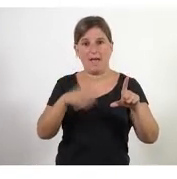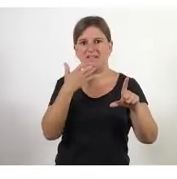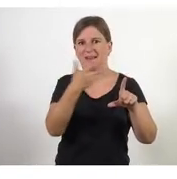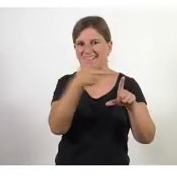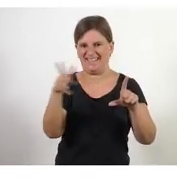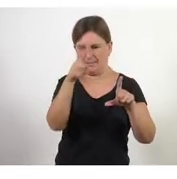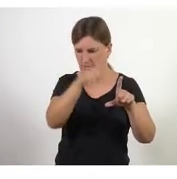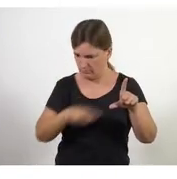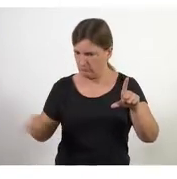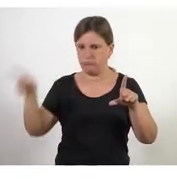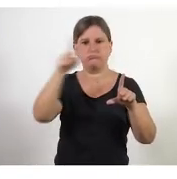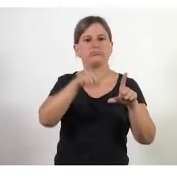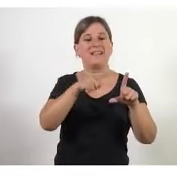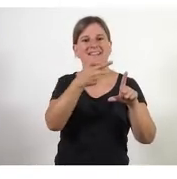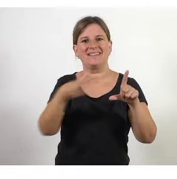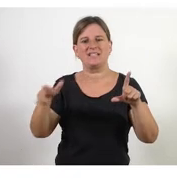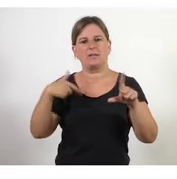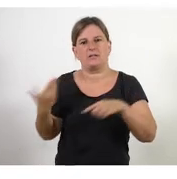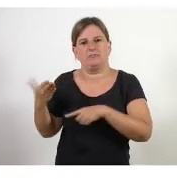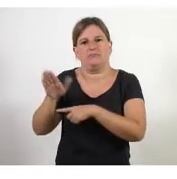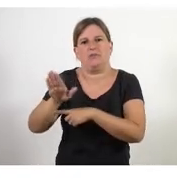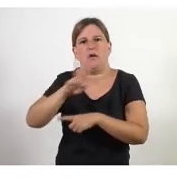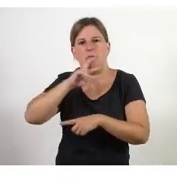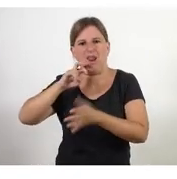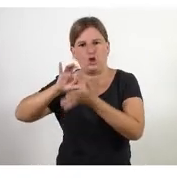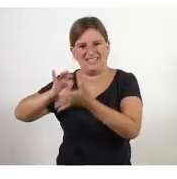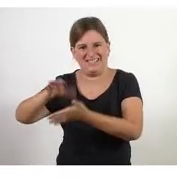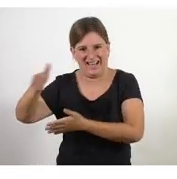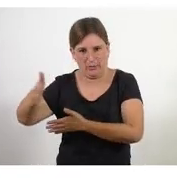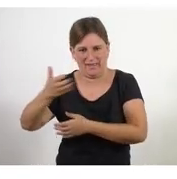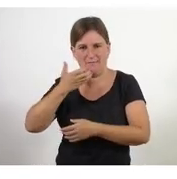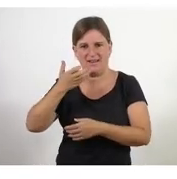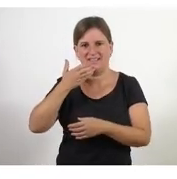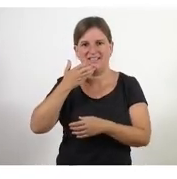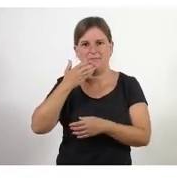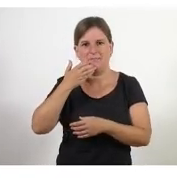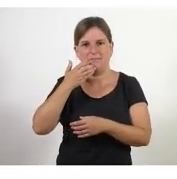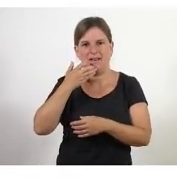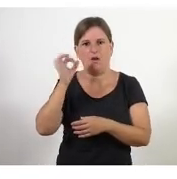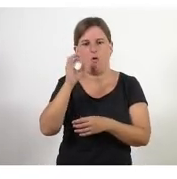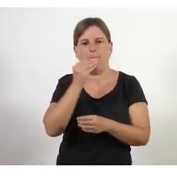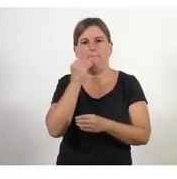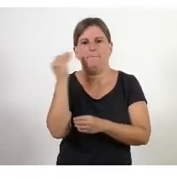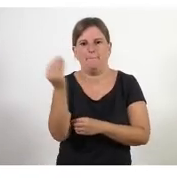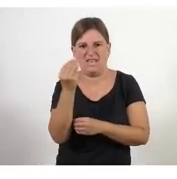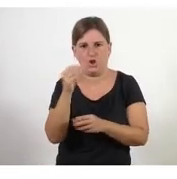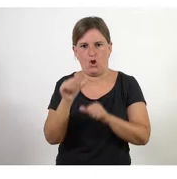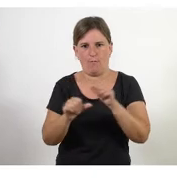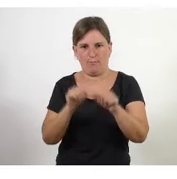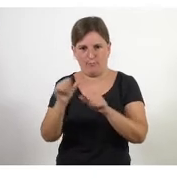setmanes i cada 3 setmanes entregarem alguna cosa de valor una versió millorada del